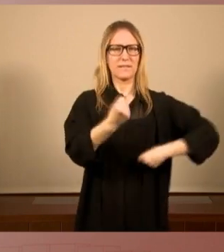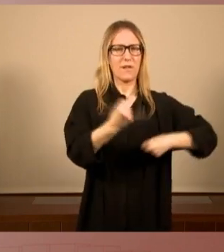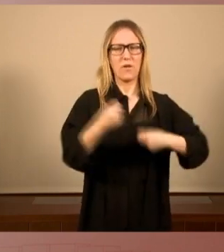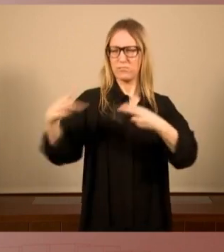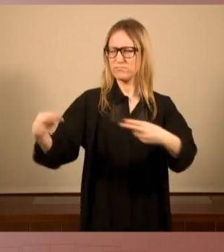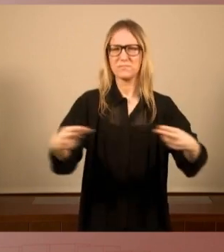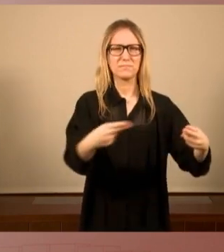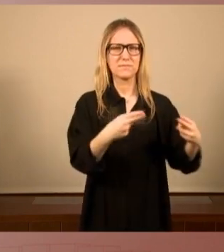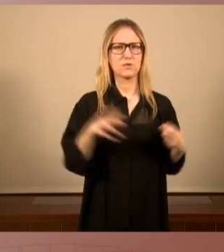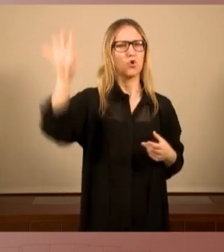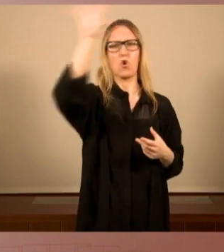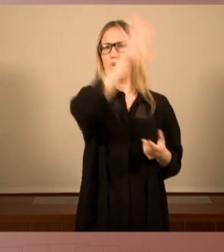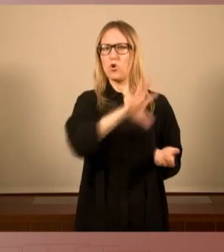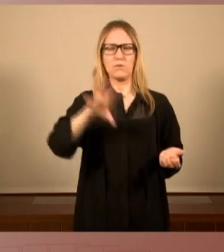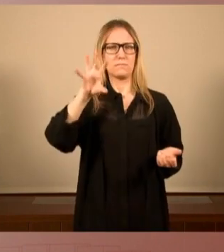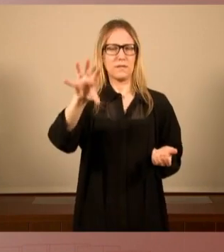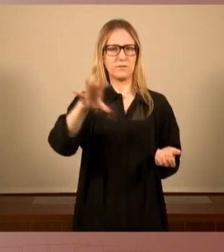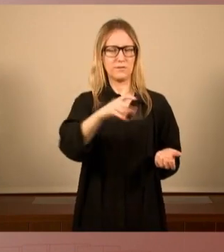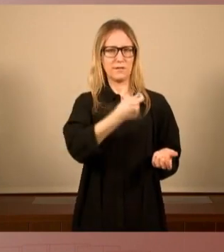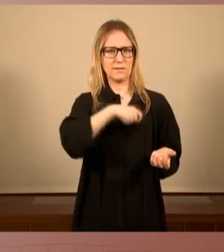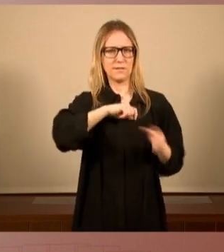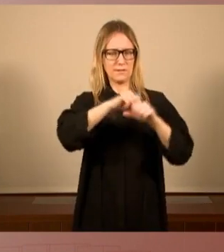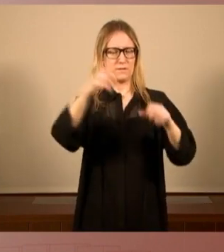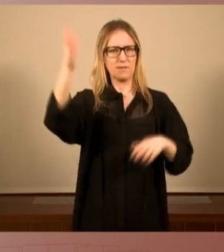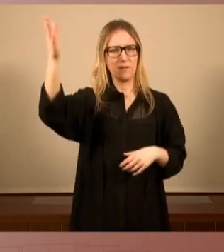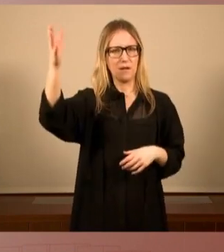península ibèrica de tot l'estat